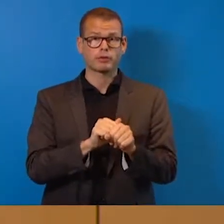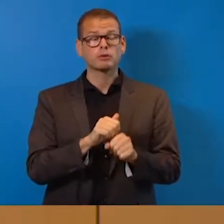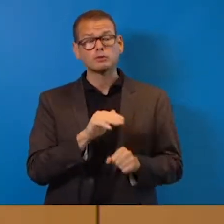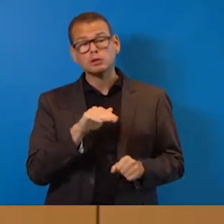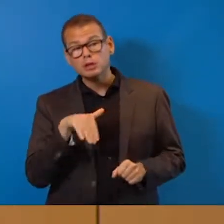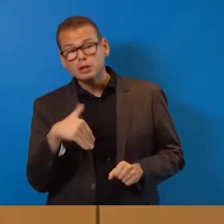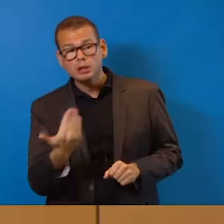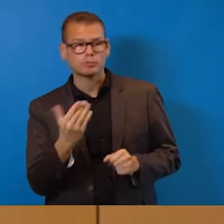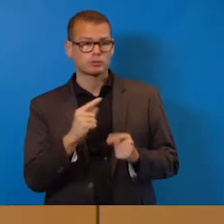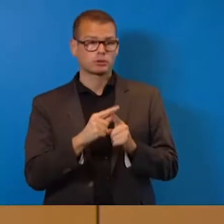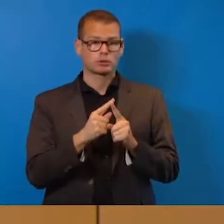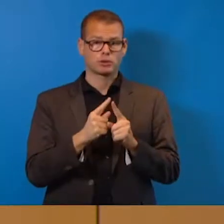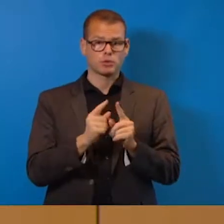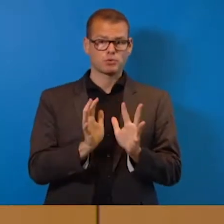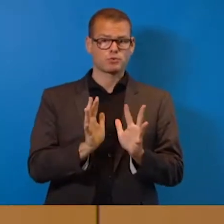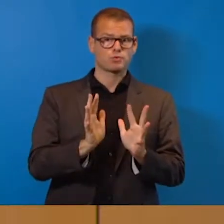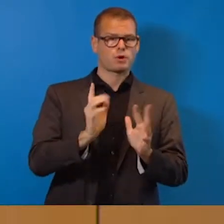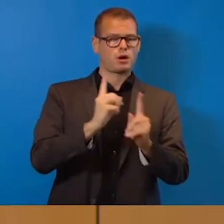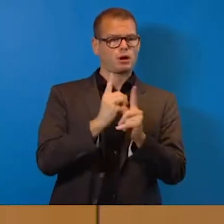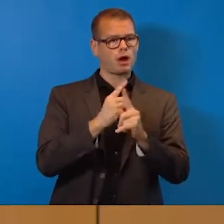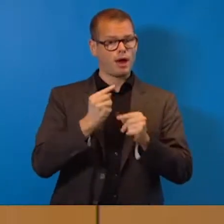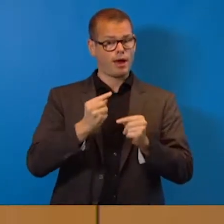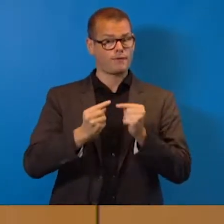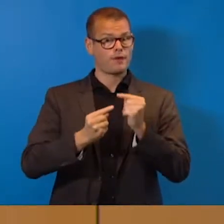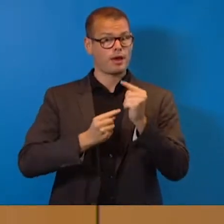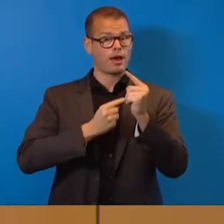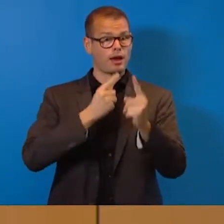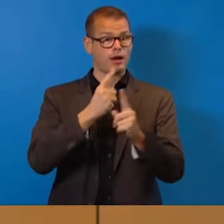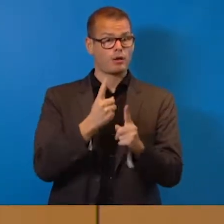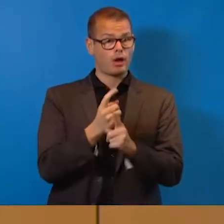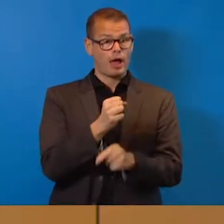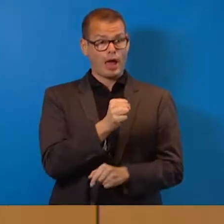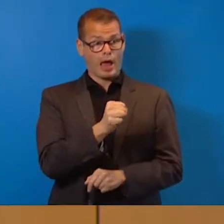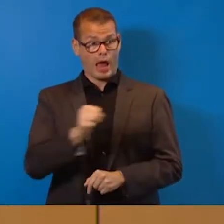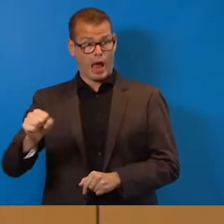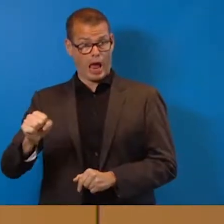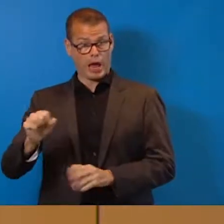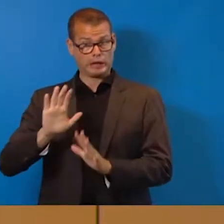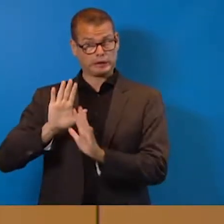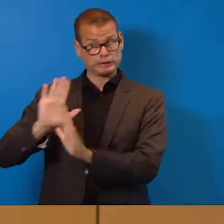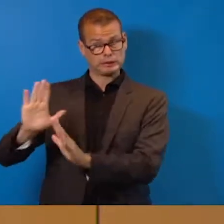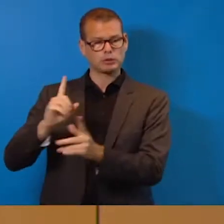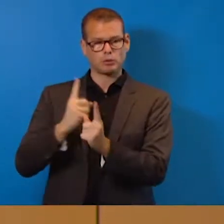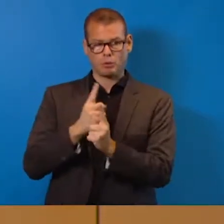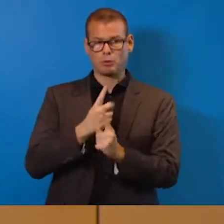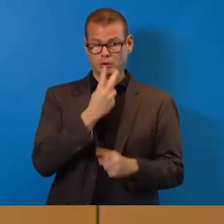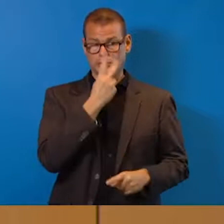Entwicklungen, die wir kritisch sehen am rechten Rand und zu dem gehören auch Sie.